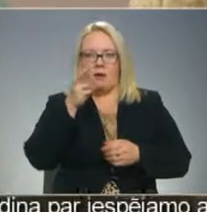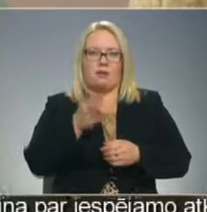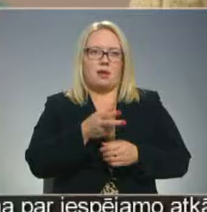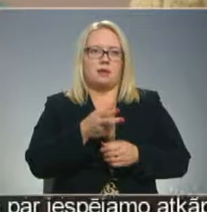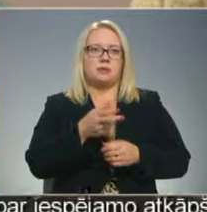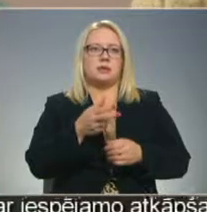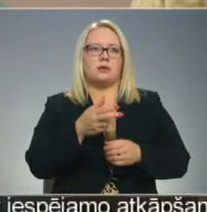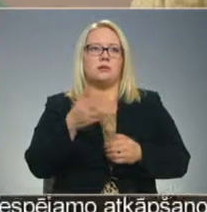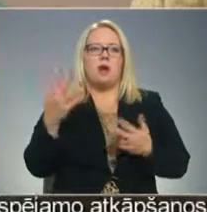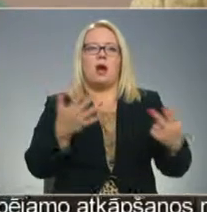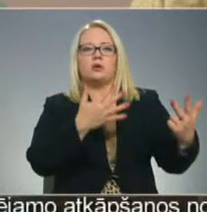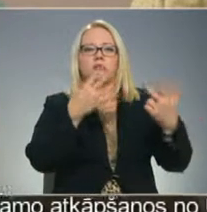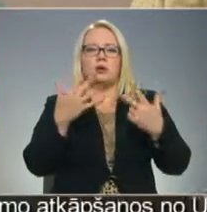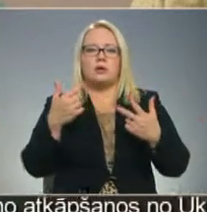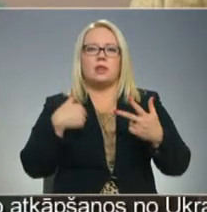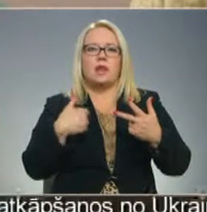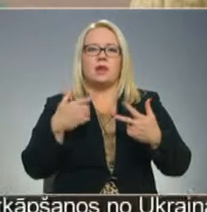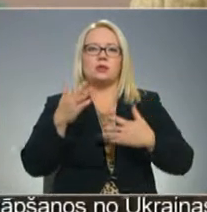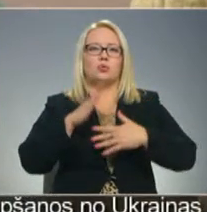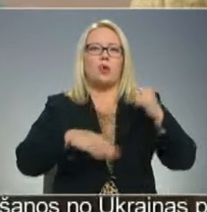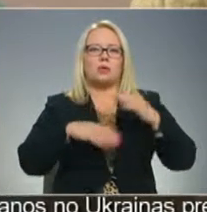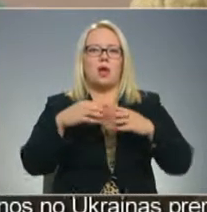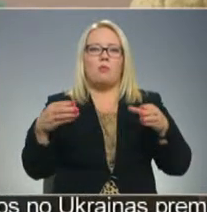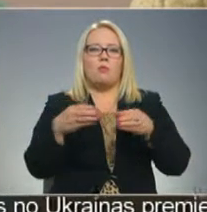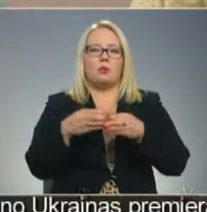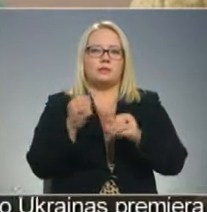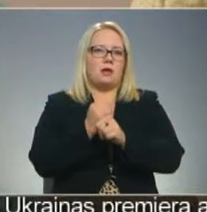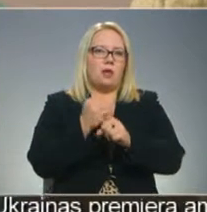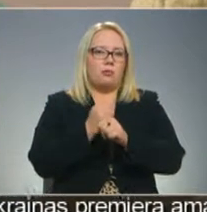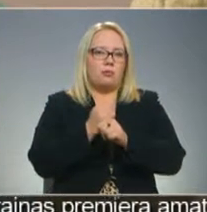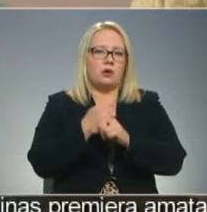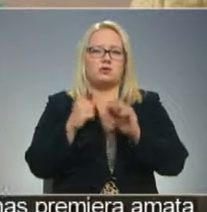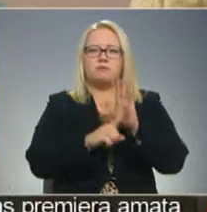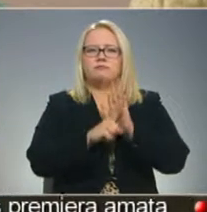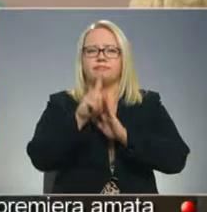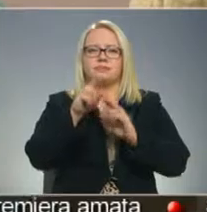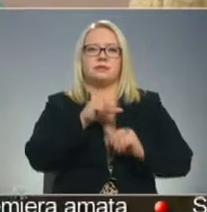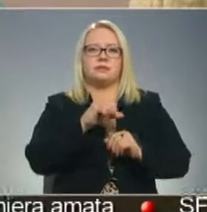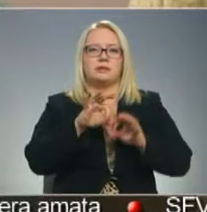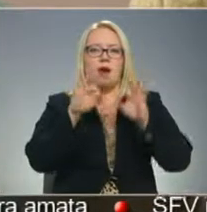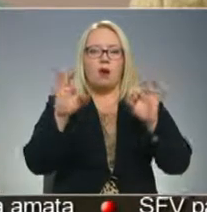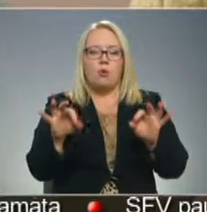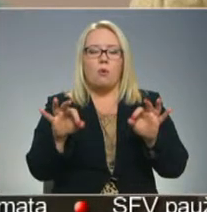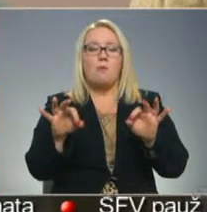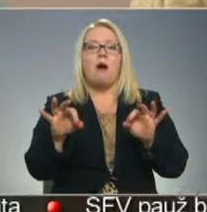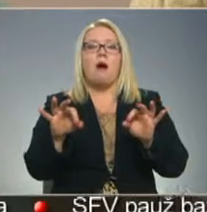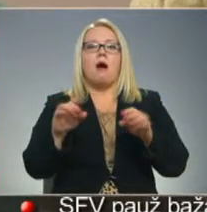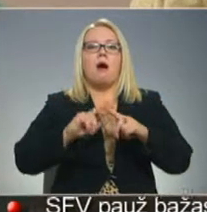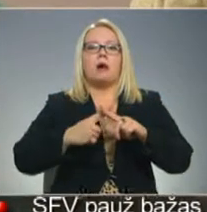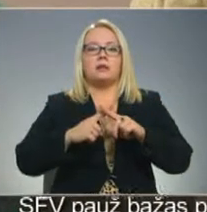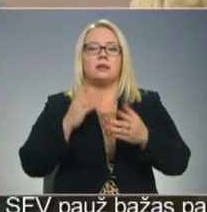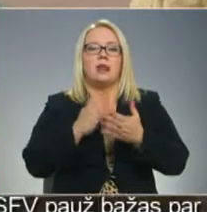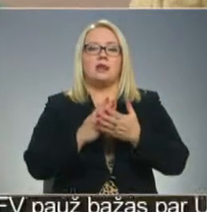kās no astoņas gadus es rokdarbu pulciņā darbojos, ja no paša paša sākuma. Adīties es